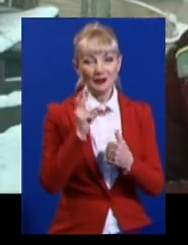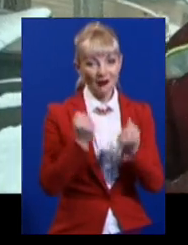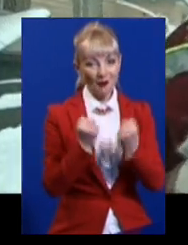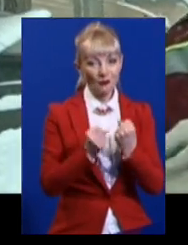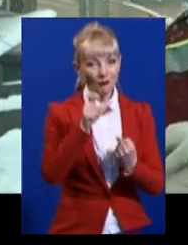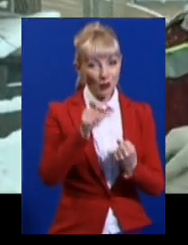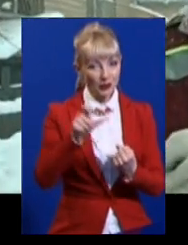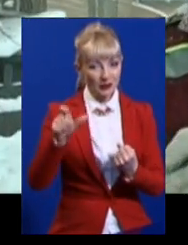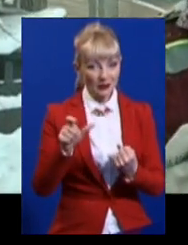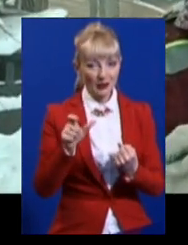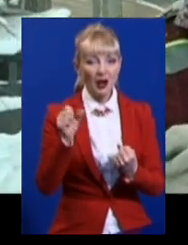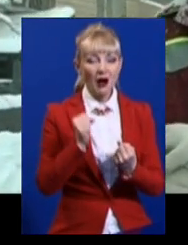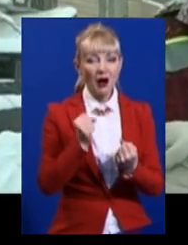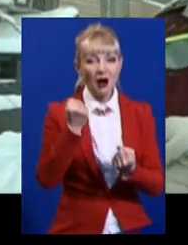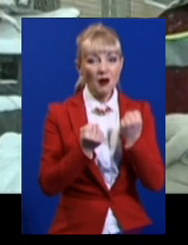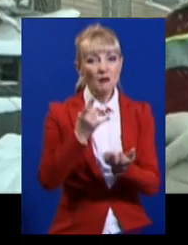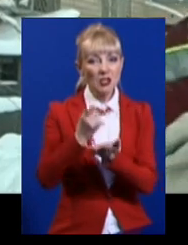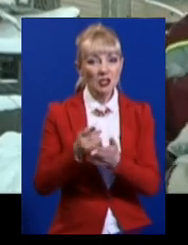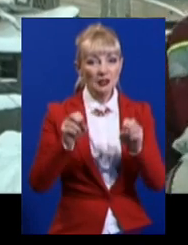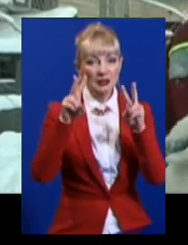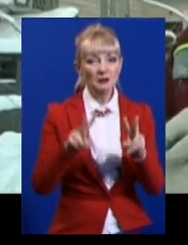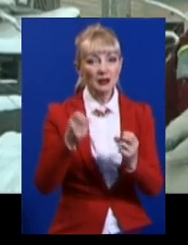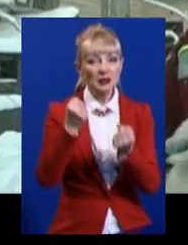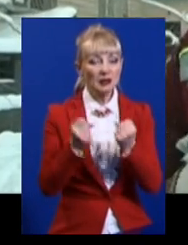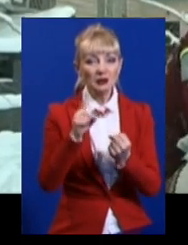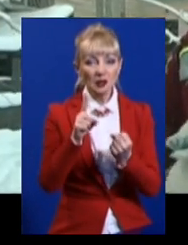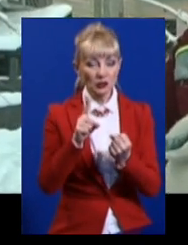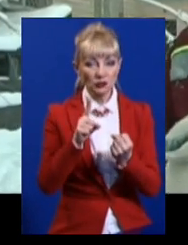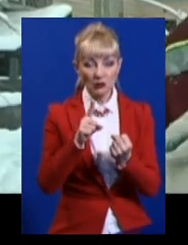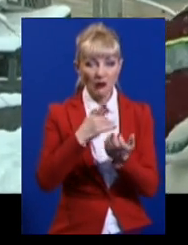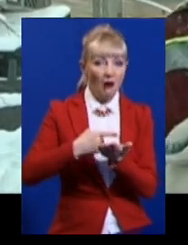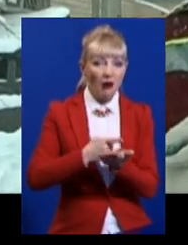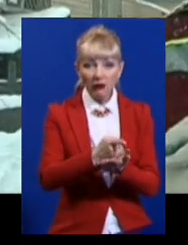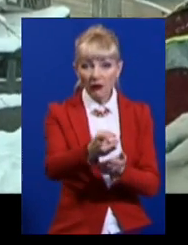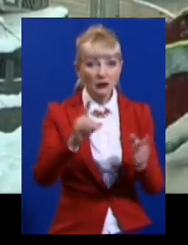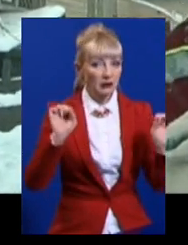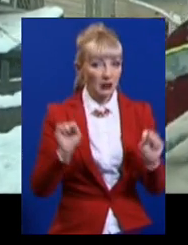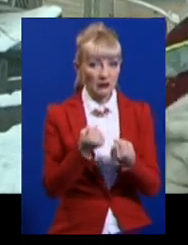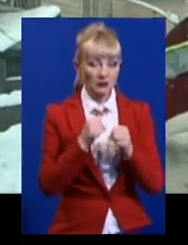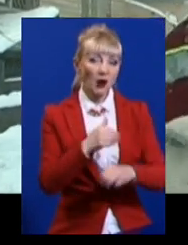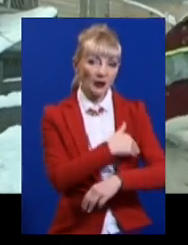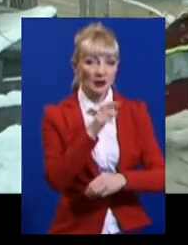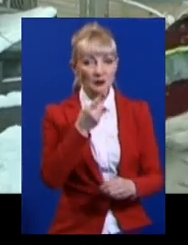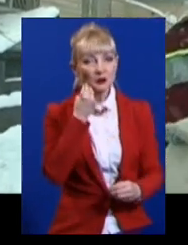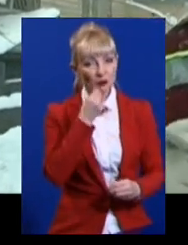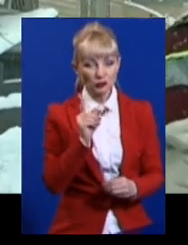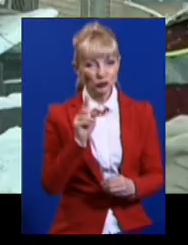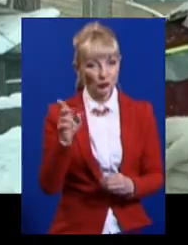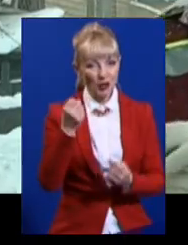машини ставлять, що спецтехніка, і не можна пройти, що хотілося б краще, але